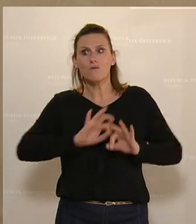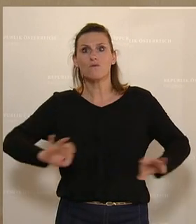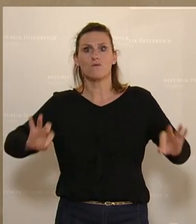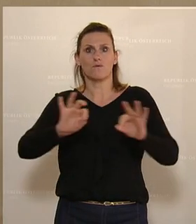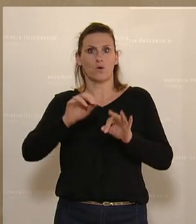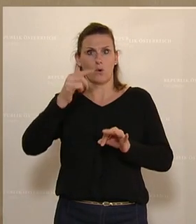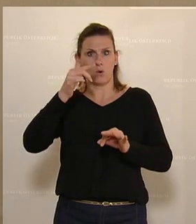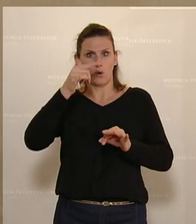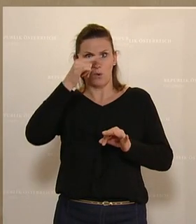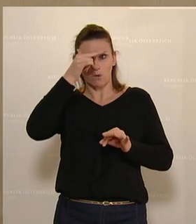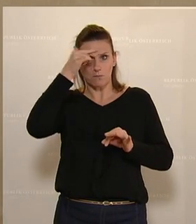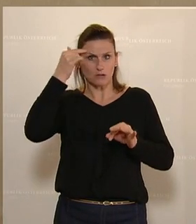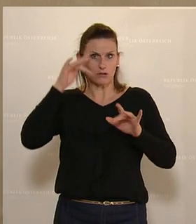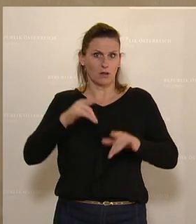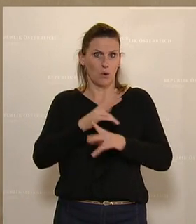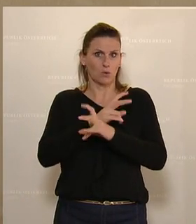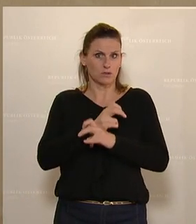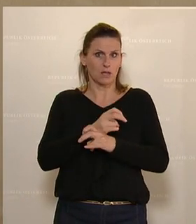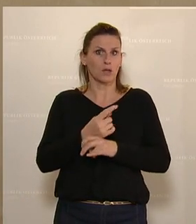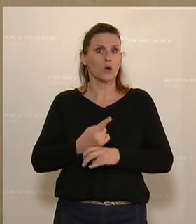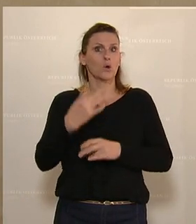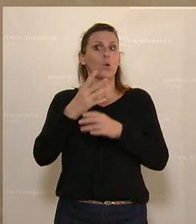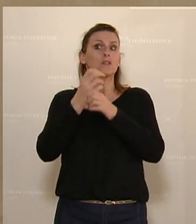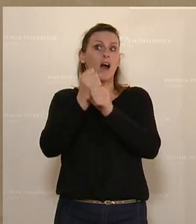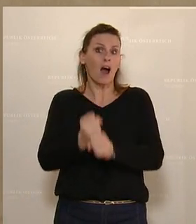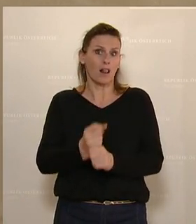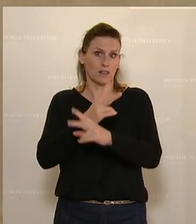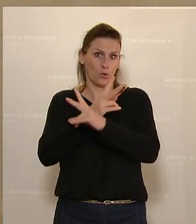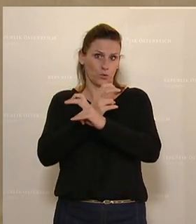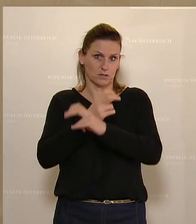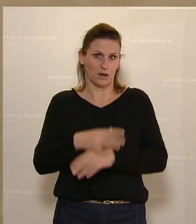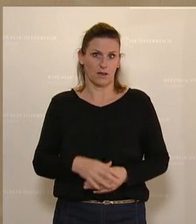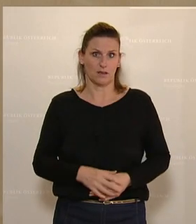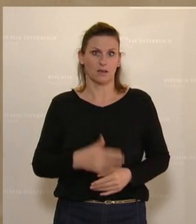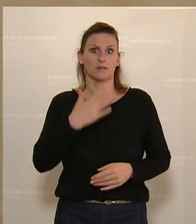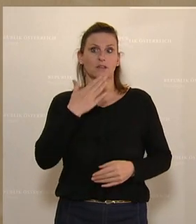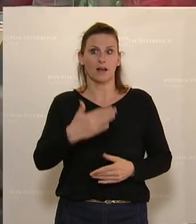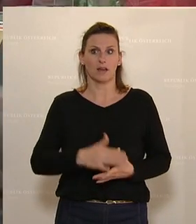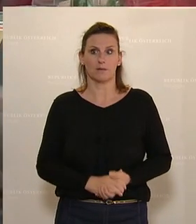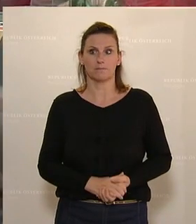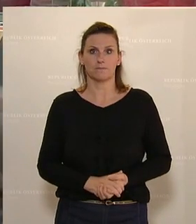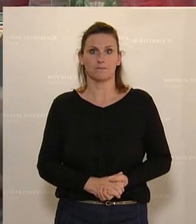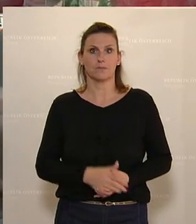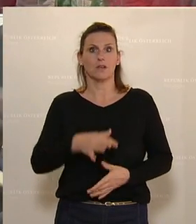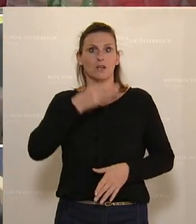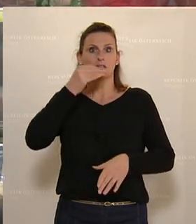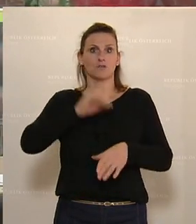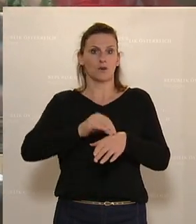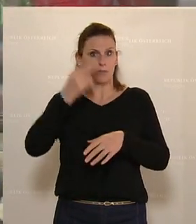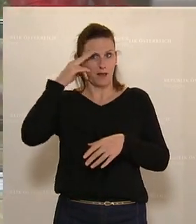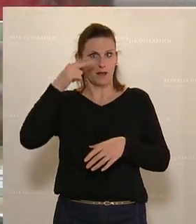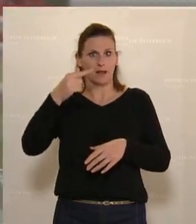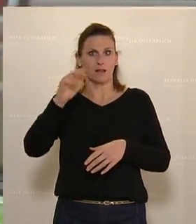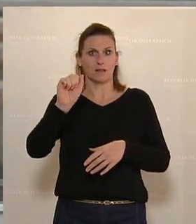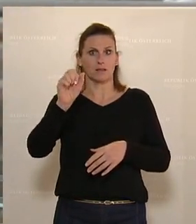freien Demokratie. Gotterhalte Österreich. Danke. Peter Wurm von der FPÖ begrüßt es, dass sich die Opposition